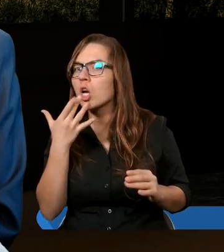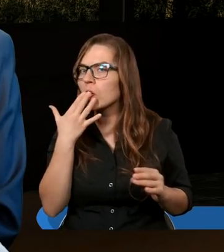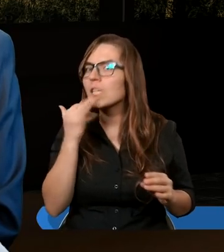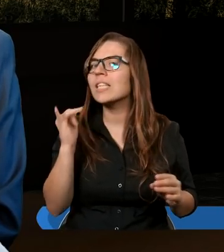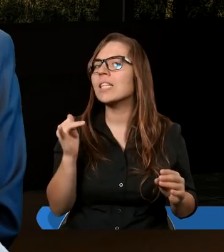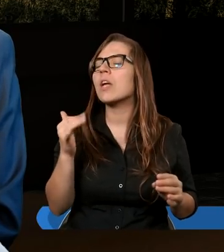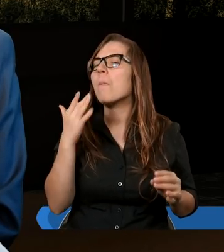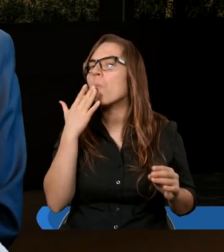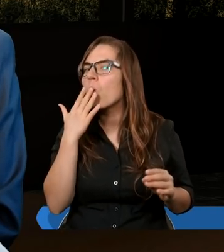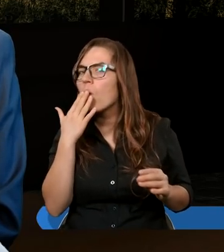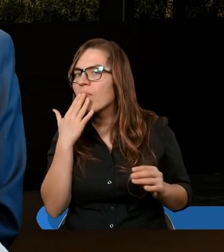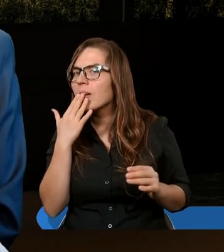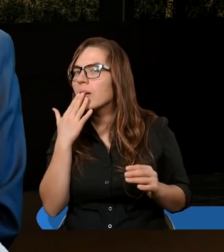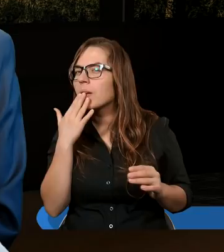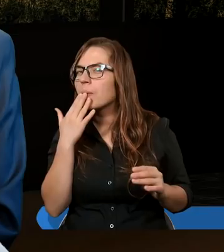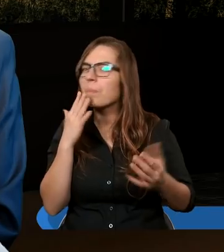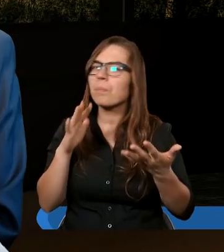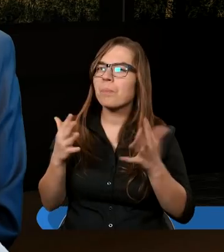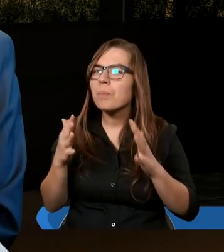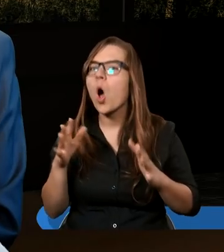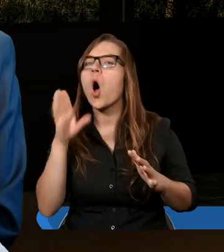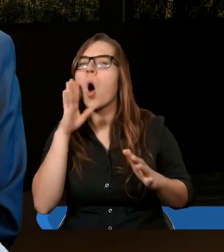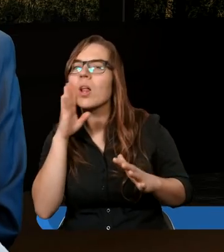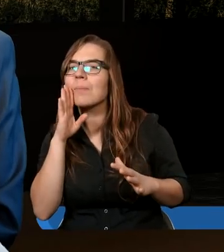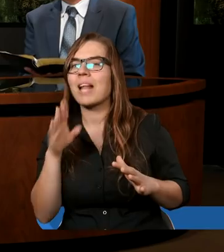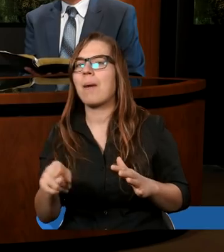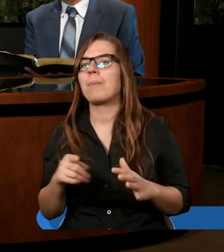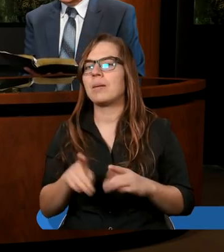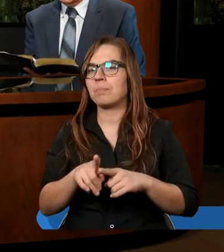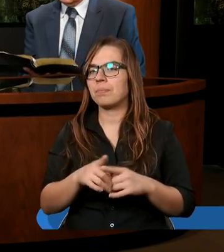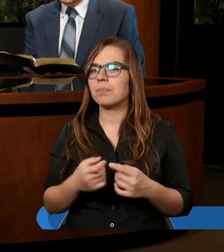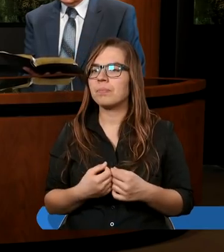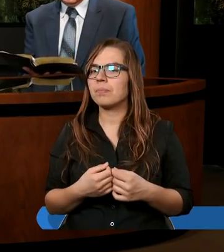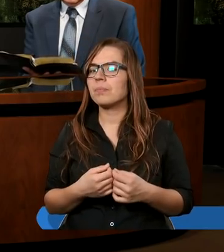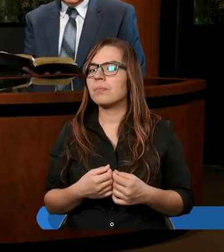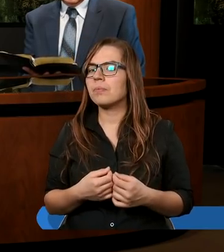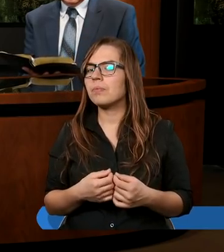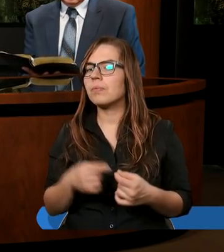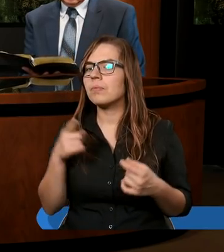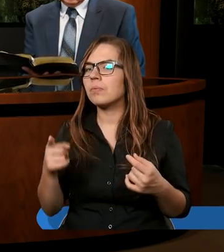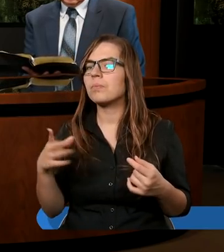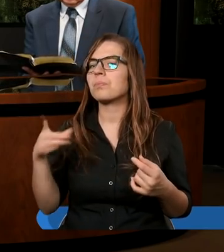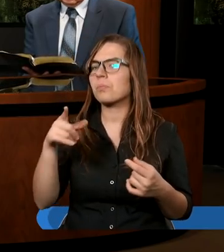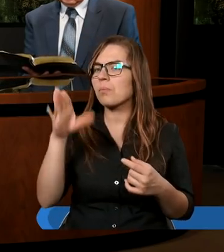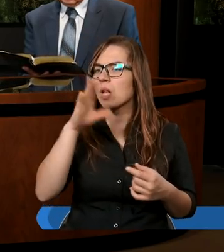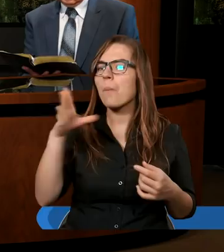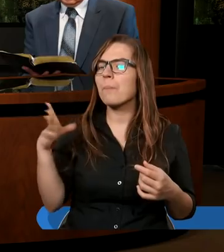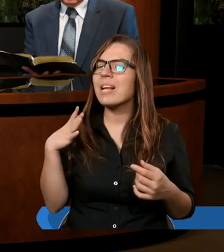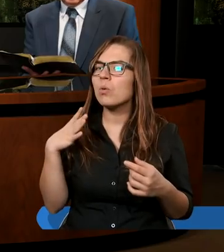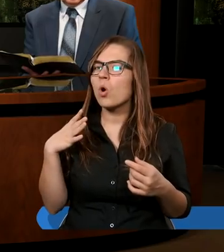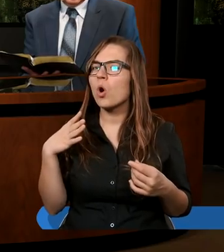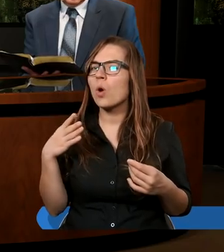i mówili mniej więcej o tym samym. Dziękuję. Tam celem Boga było